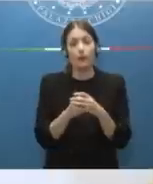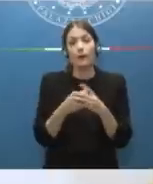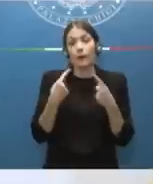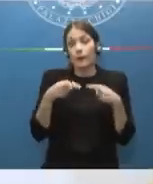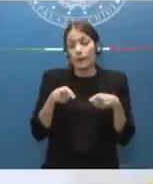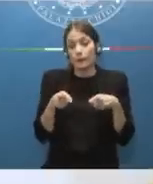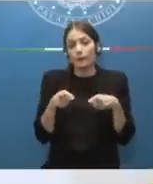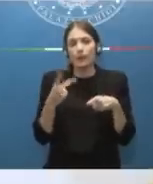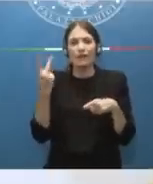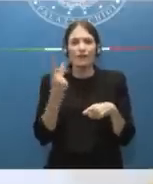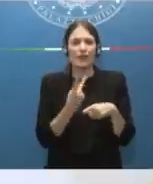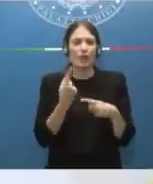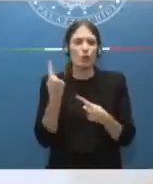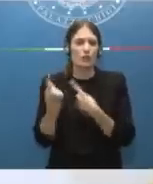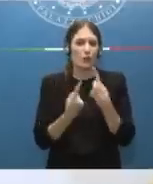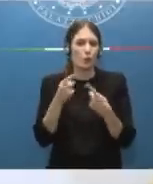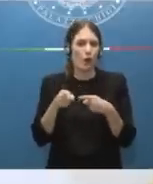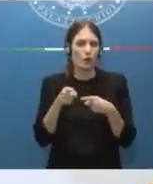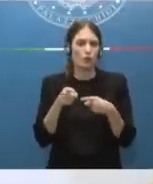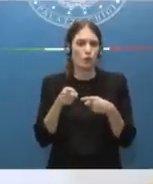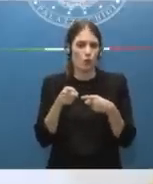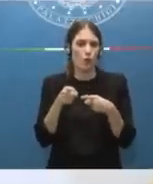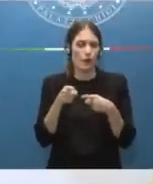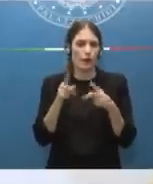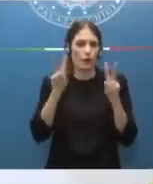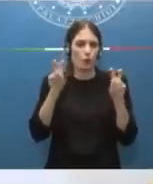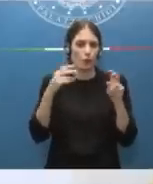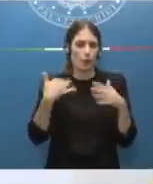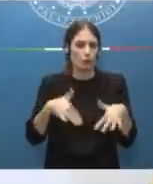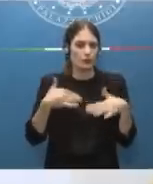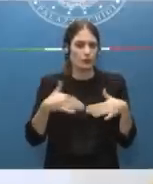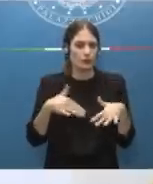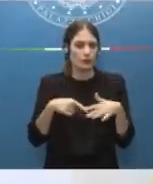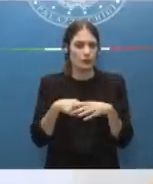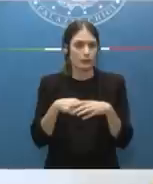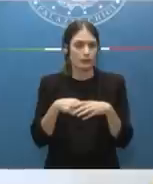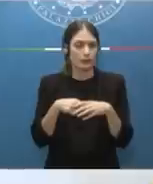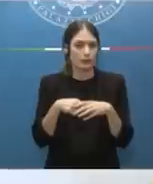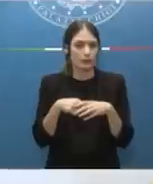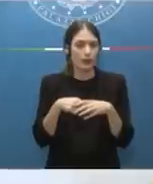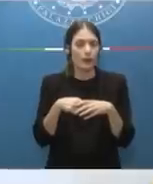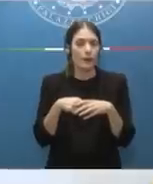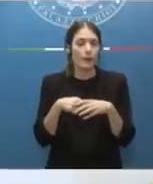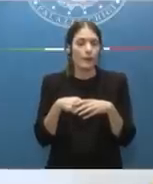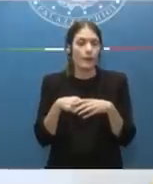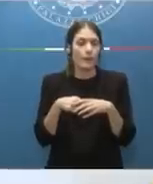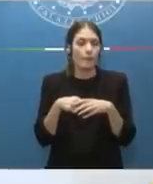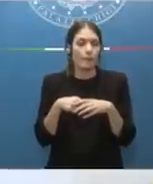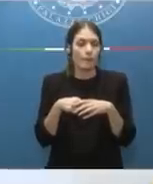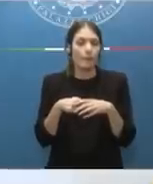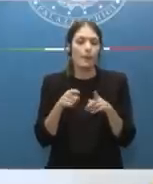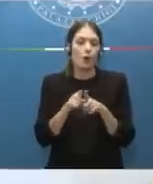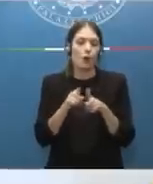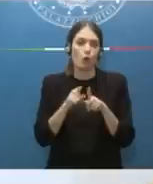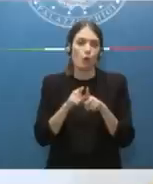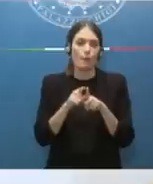costituisce un intervento urgente che, secondo me, oso dire, rappresenta un buon biglietto da